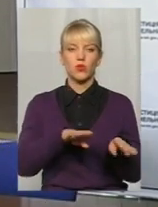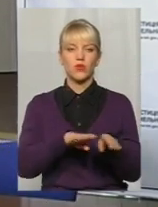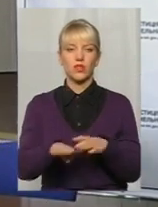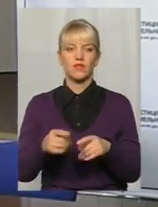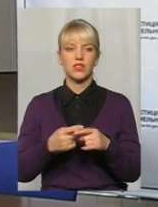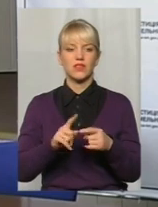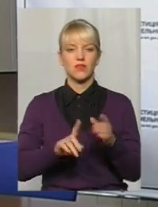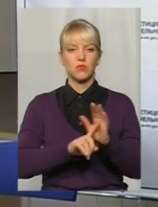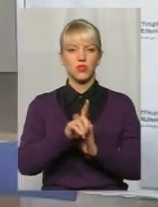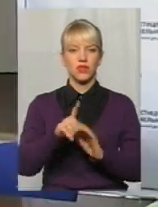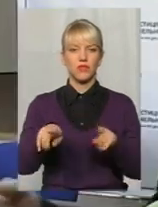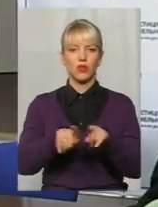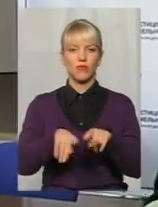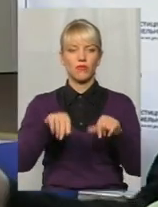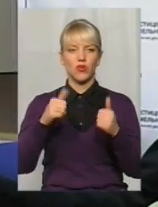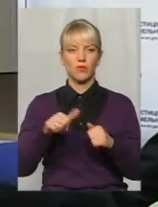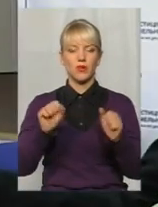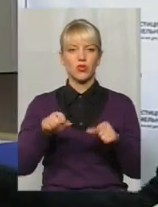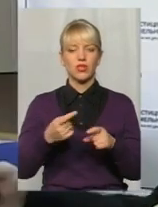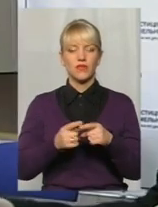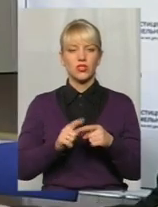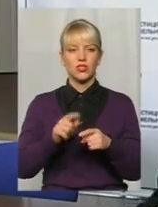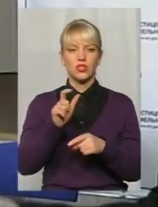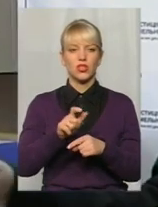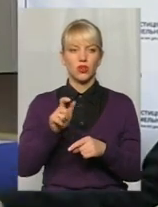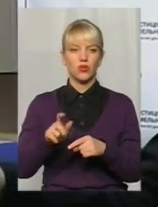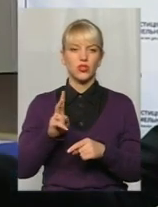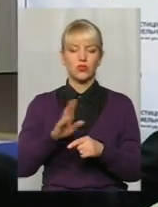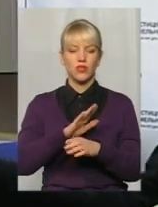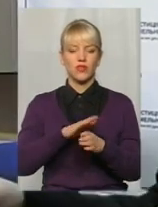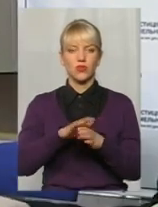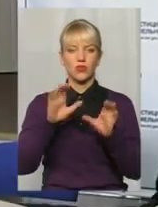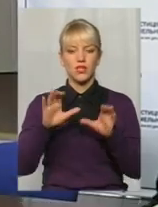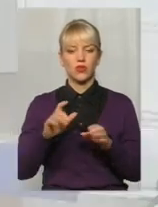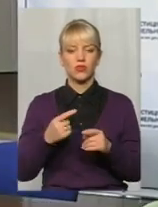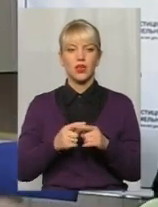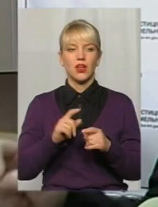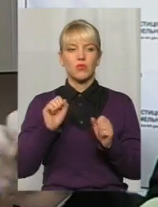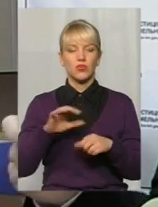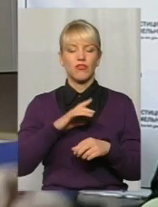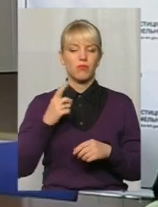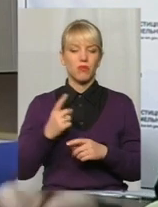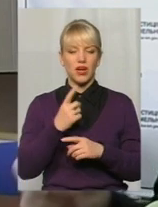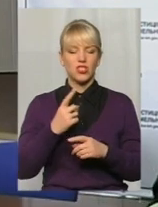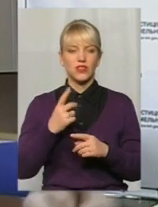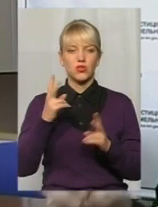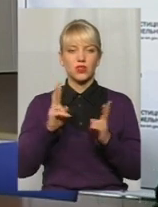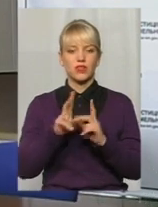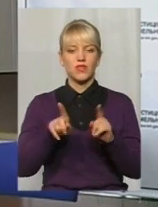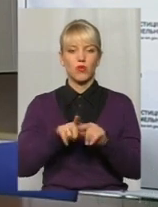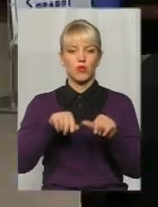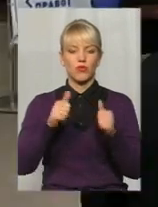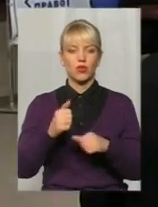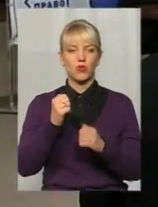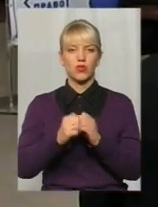запускаємо його в такому форматі. Важливо, що дійсно ці люди, які будуть виконувати закон, пати сьогодні вперше зустрілися в такому форматі і кожна проблема буде вирішуватися